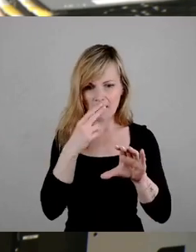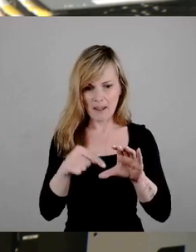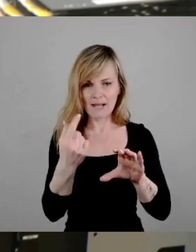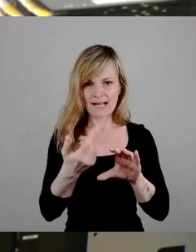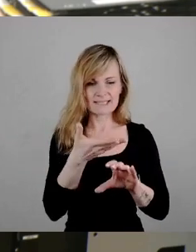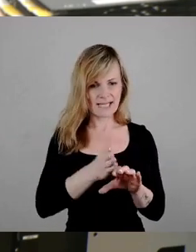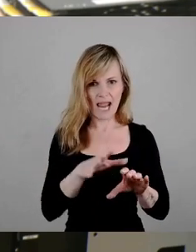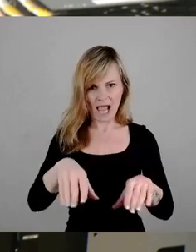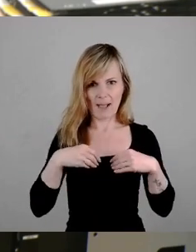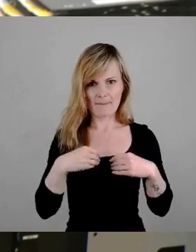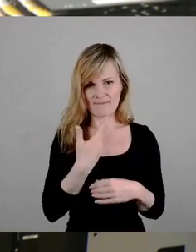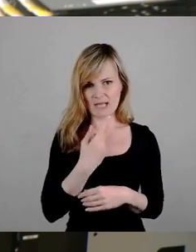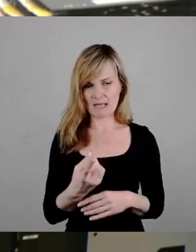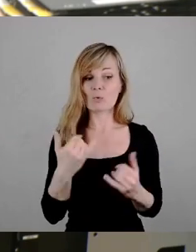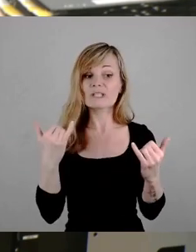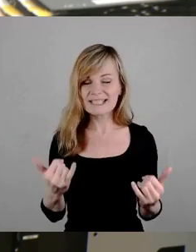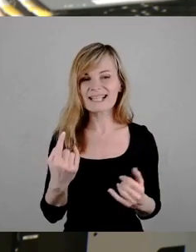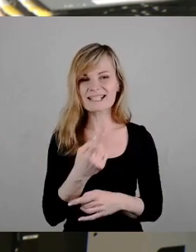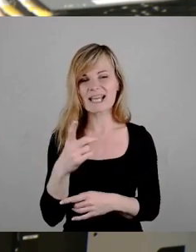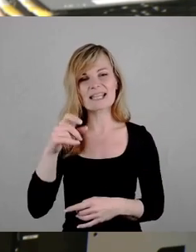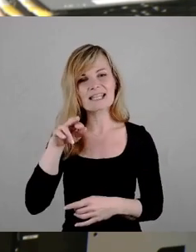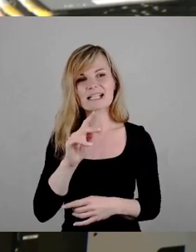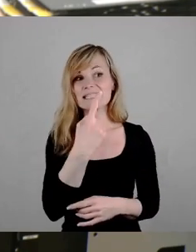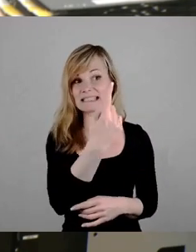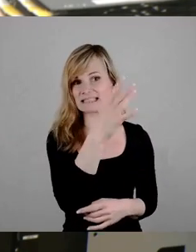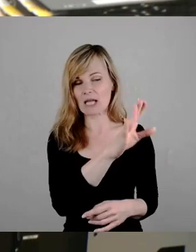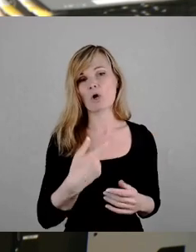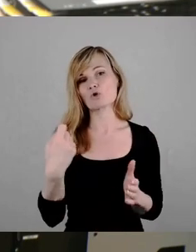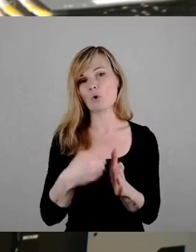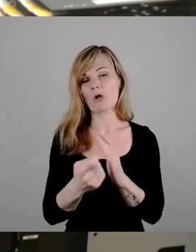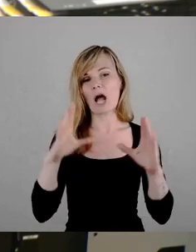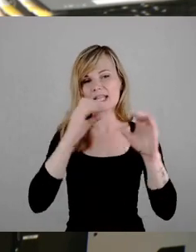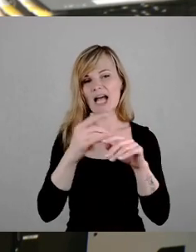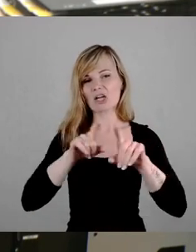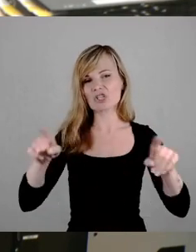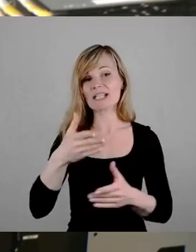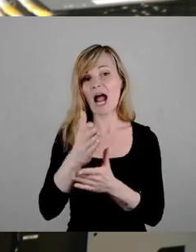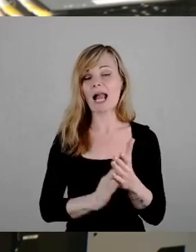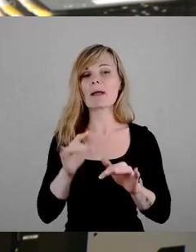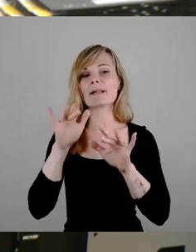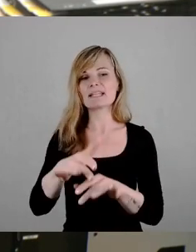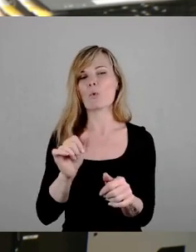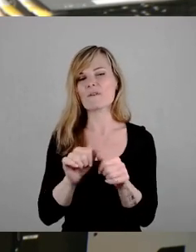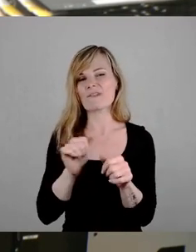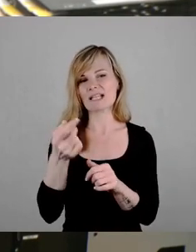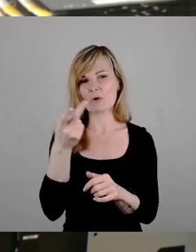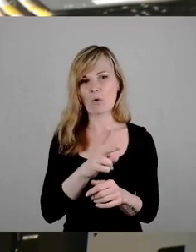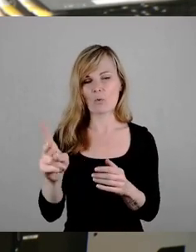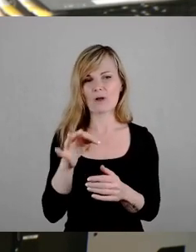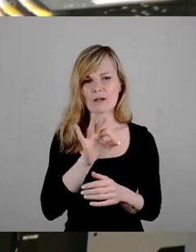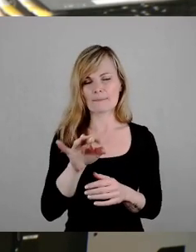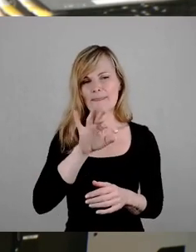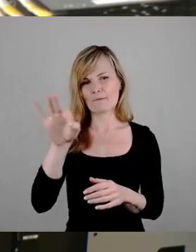geht es darum, dass bei Dirks teurer Nachtschicht fast eine halbe Million Euro an des Partypupers Buddy- und